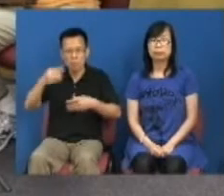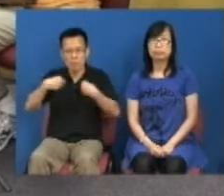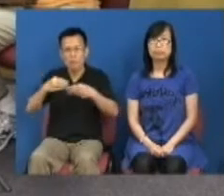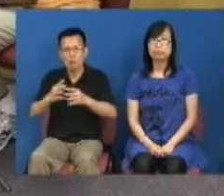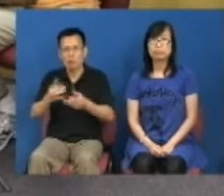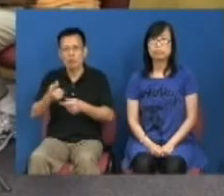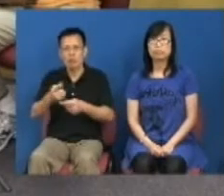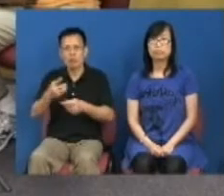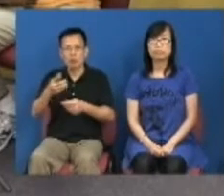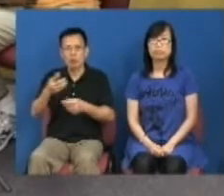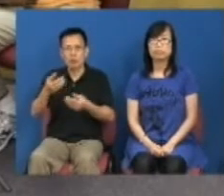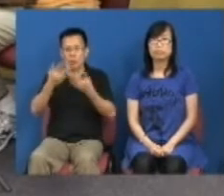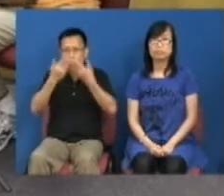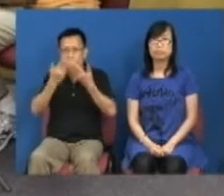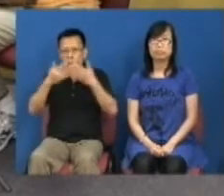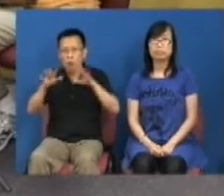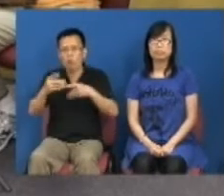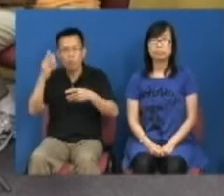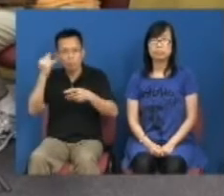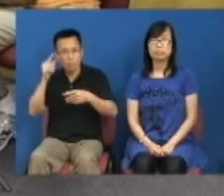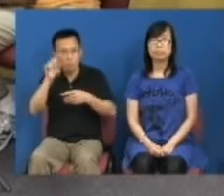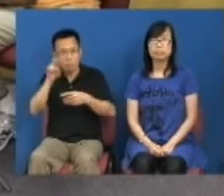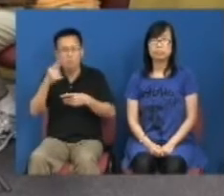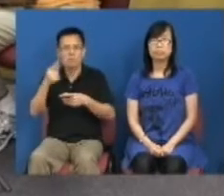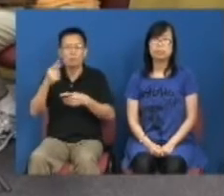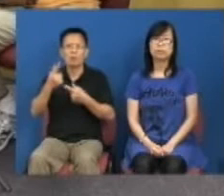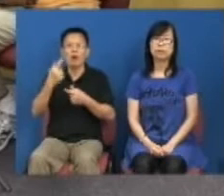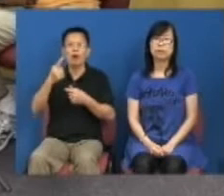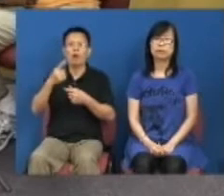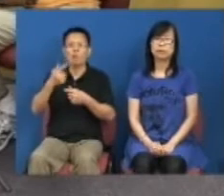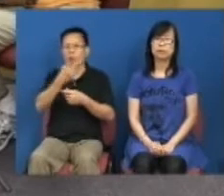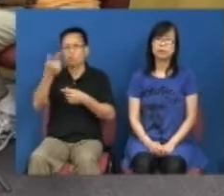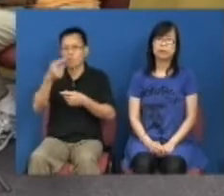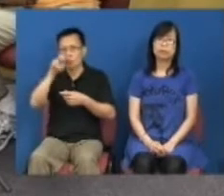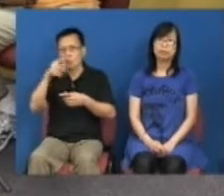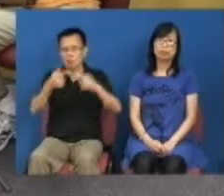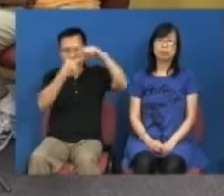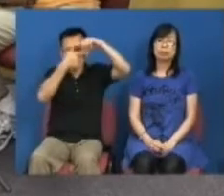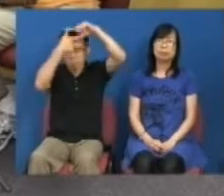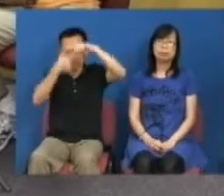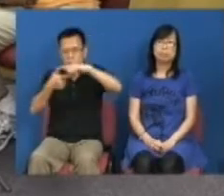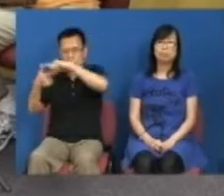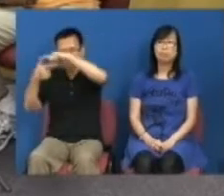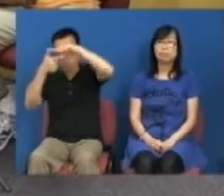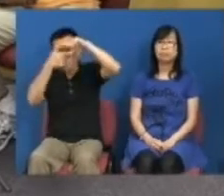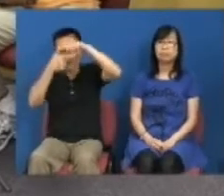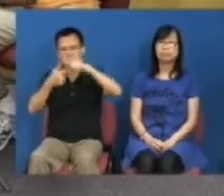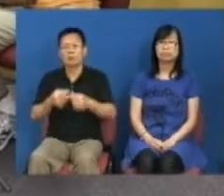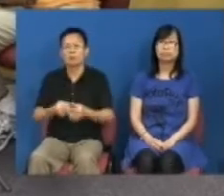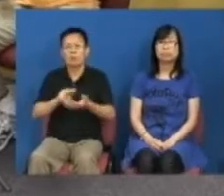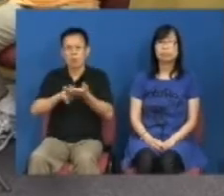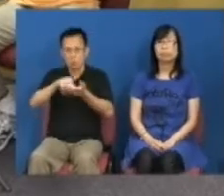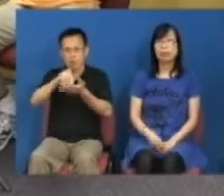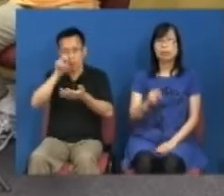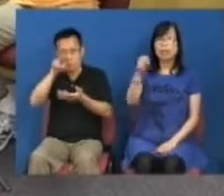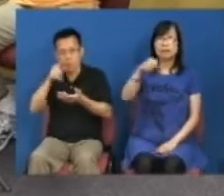原来这件事是这样的看法是的做事看事情我们应该前后左右高低地去看不是立体去电视是的